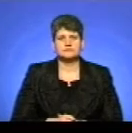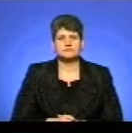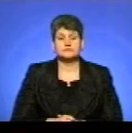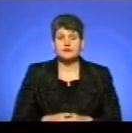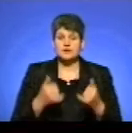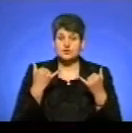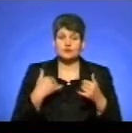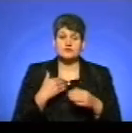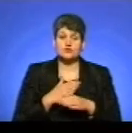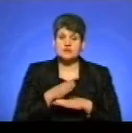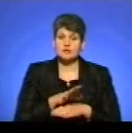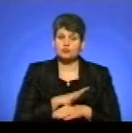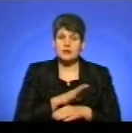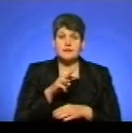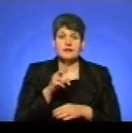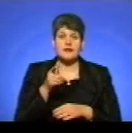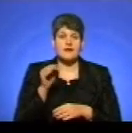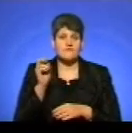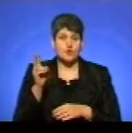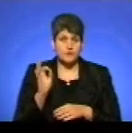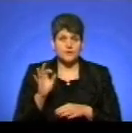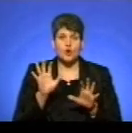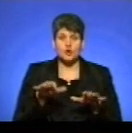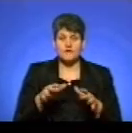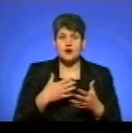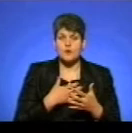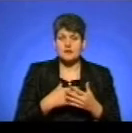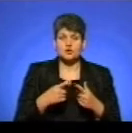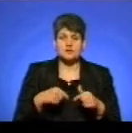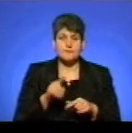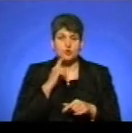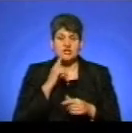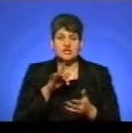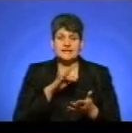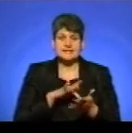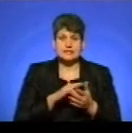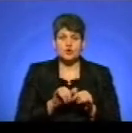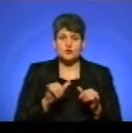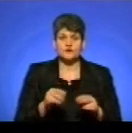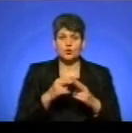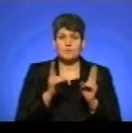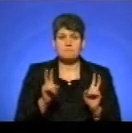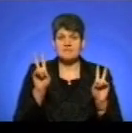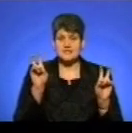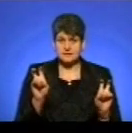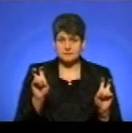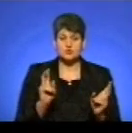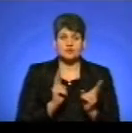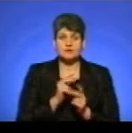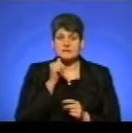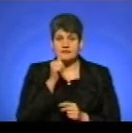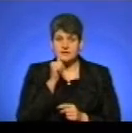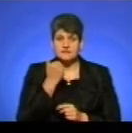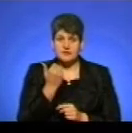Сьогодні в нас в гостях була Мар'яна Гевко, голова громадської організації «Молодіжний центр розвитку міст». Ми з вами зустрінемося